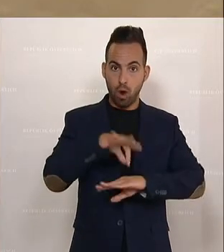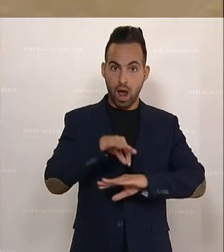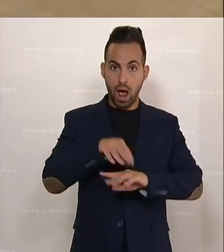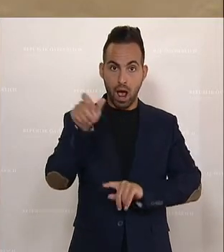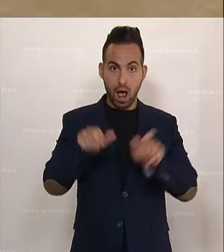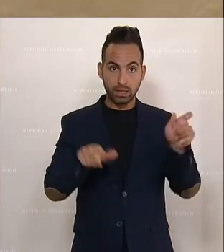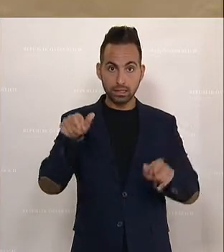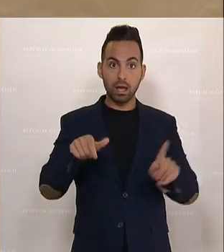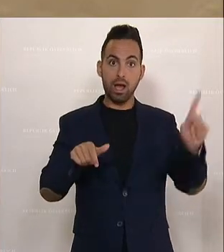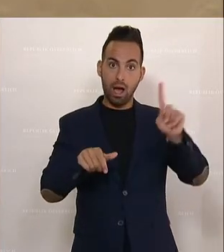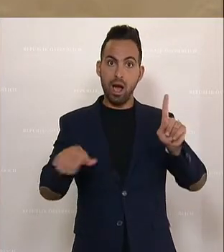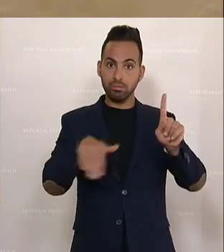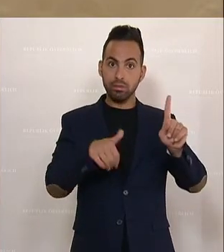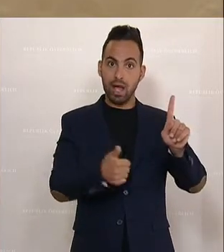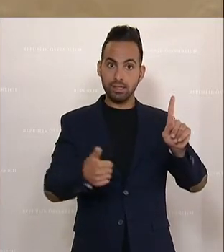bei Ärztinnen und Ärzten,